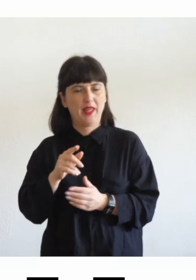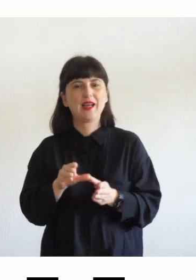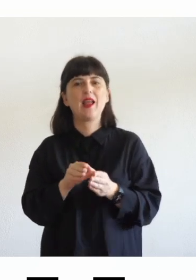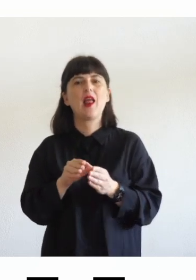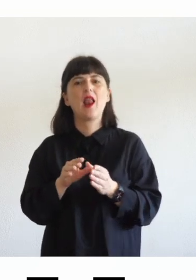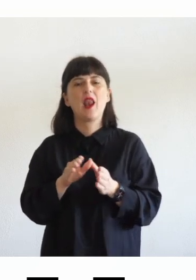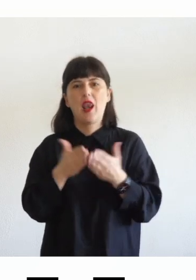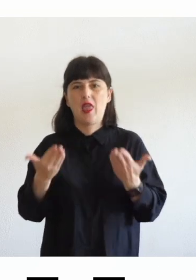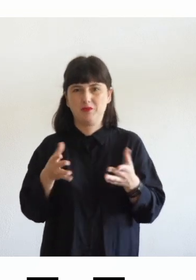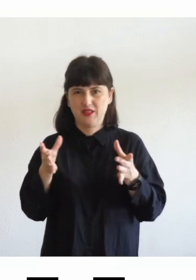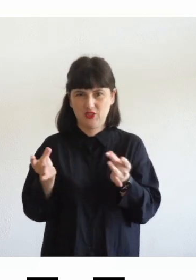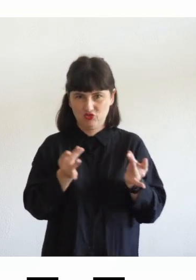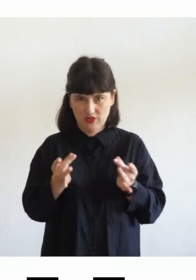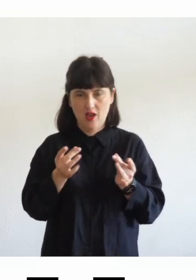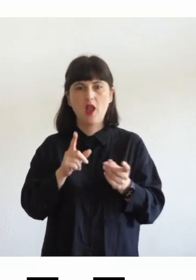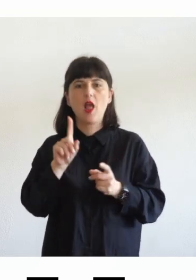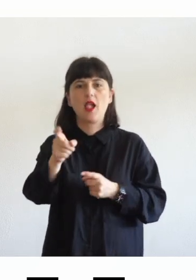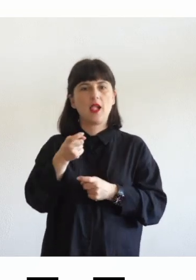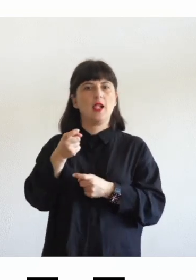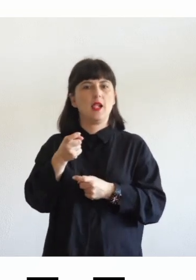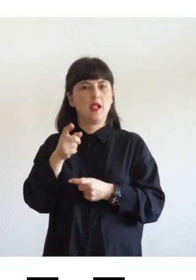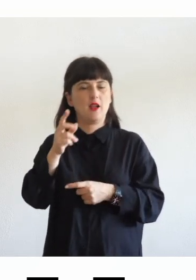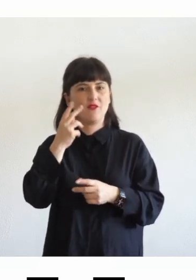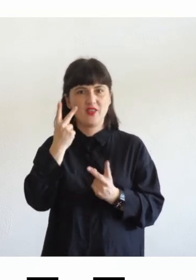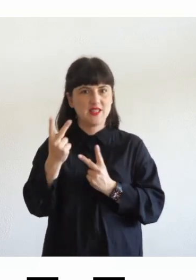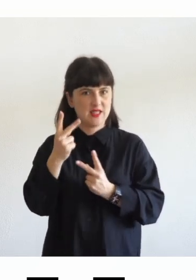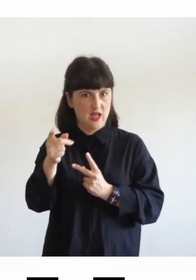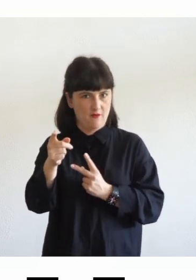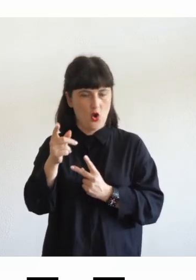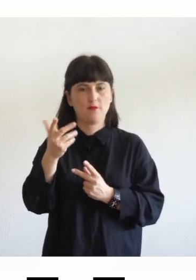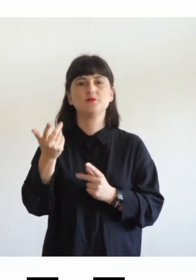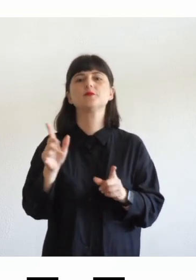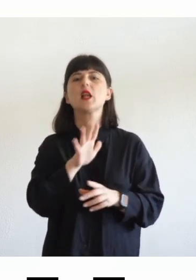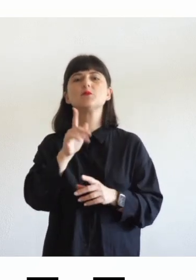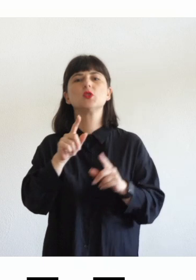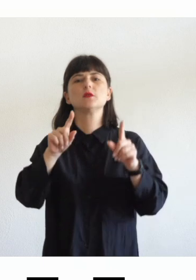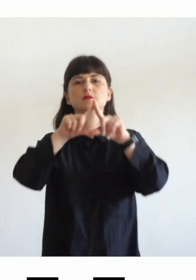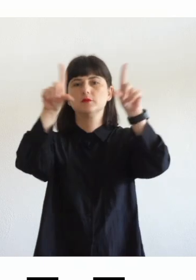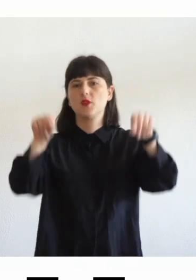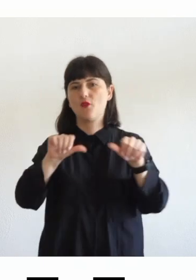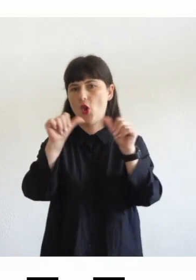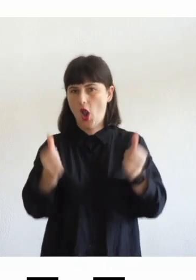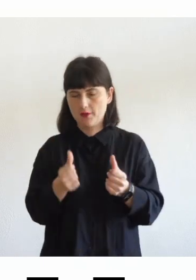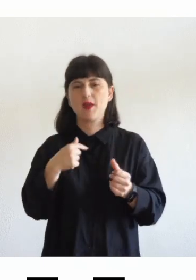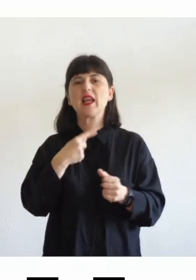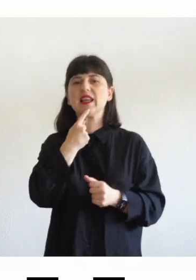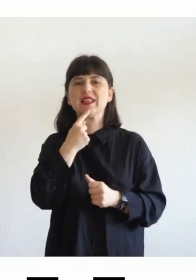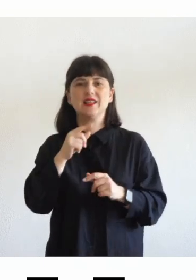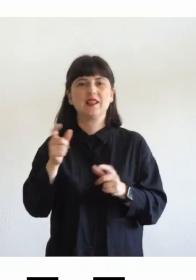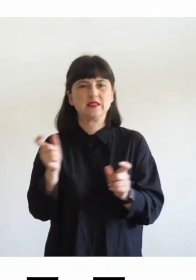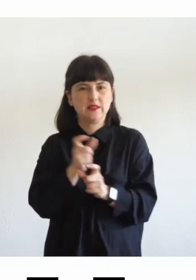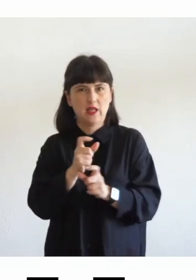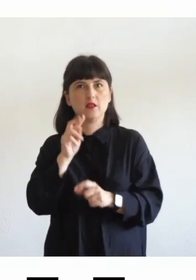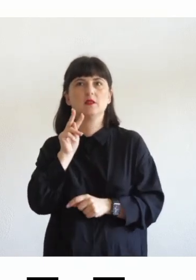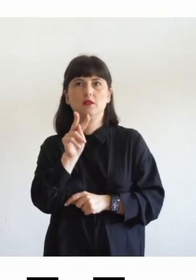visivo così come le immagini anche il layout di testo per il lettore dislessico è qualcosa di